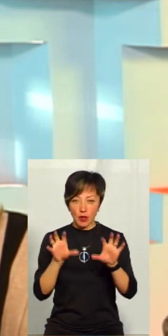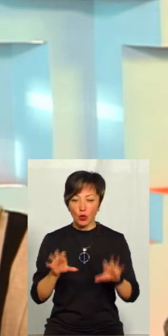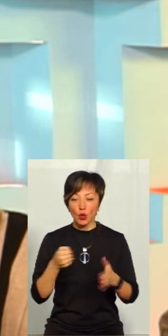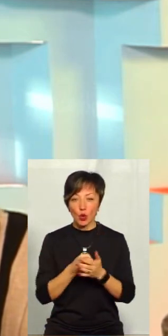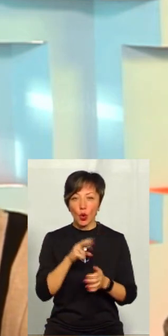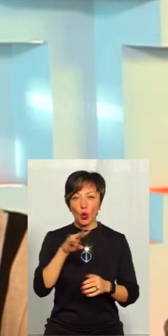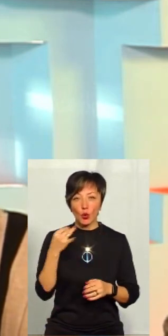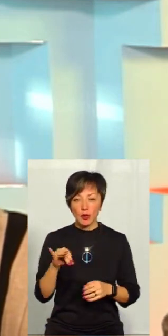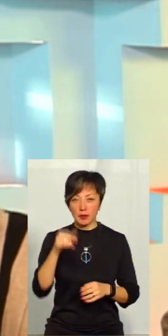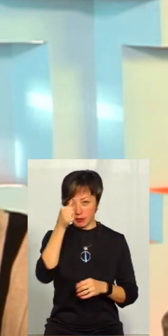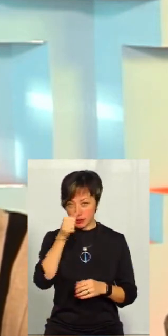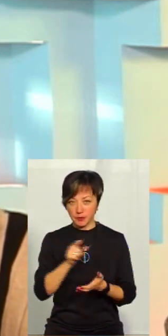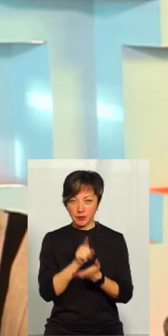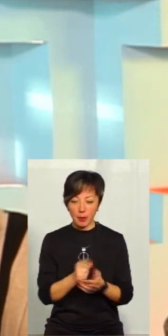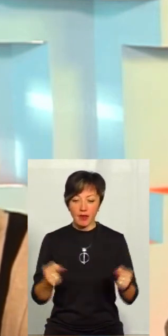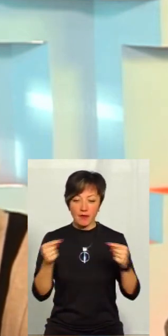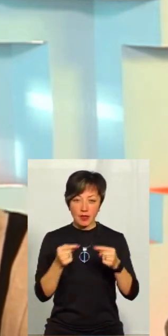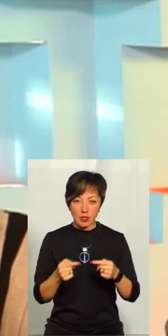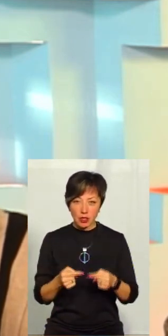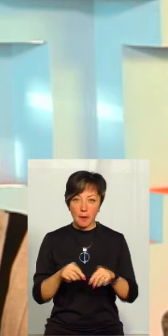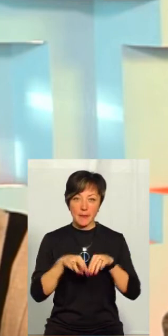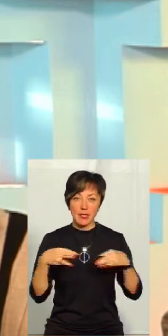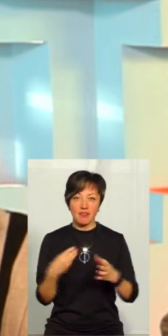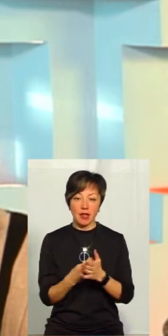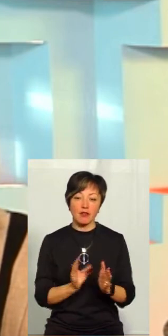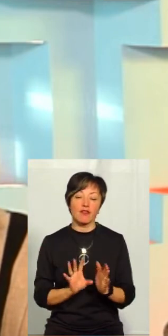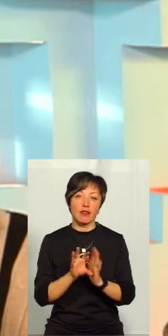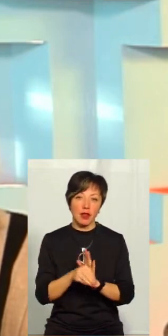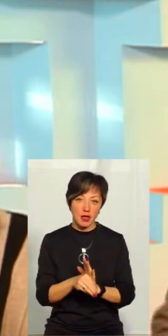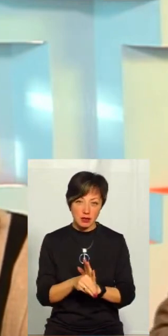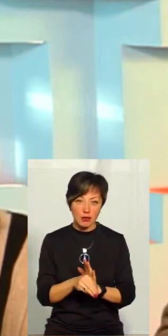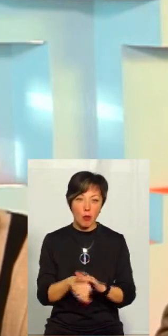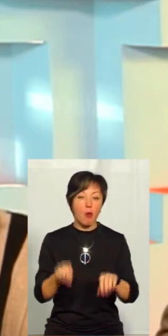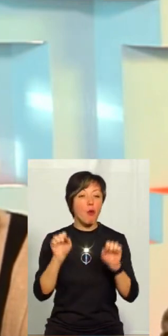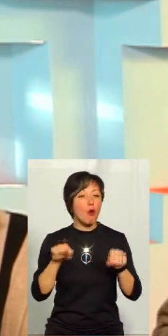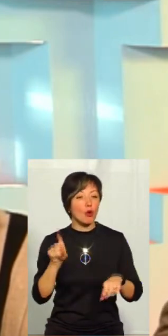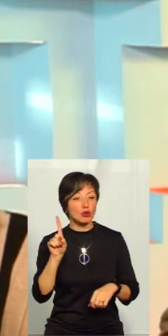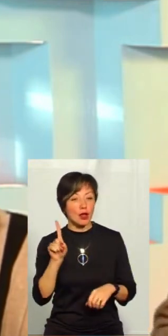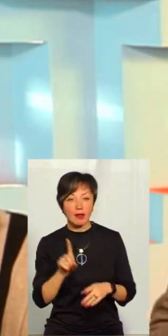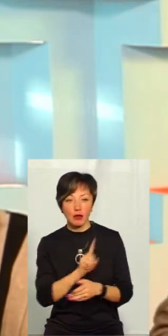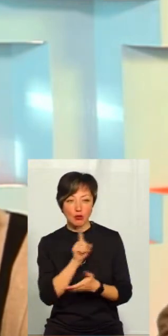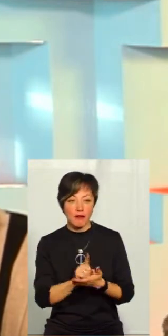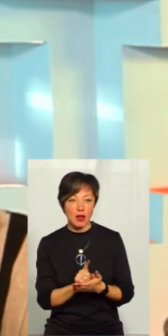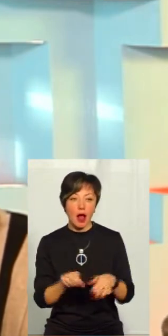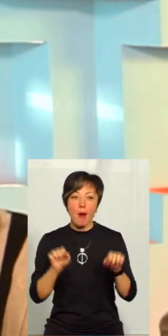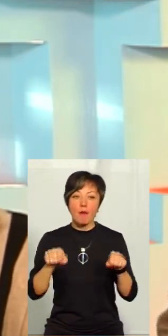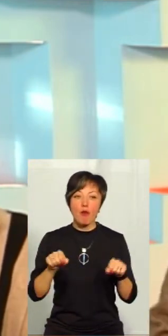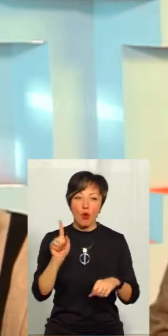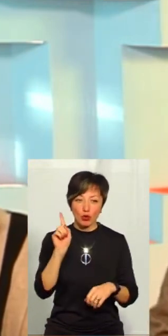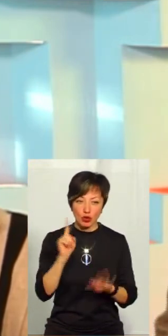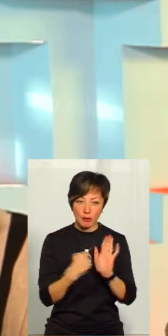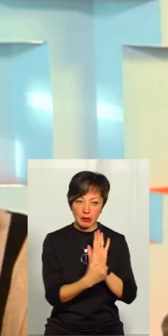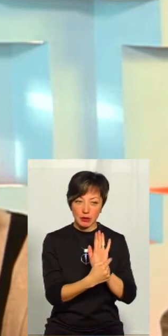місяця має визначитись в Міністерство фінансів і внести відповідне, може, не зобов'язане, а може, саме